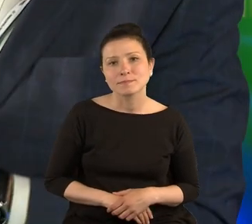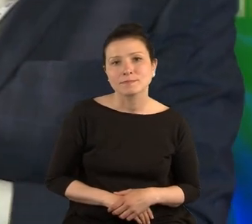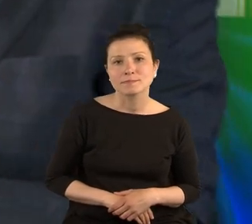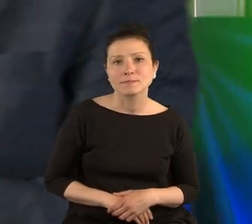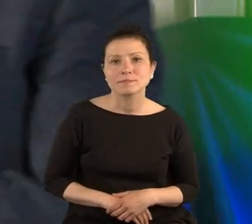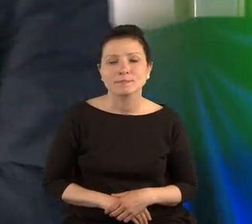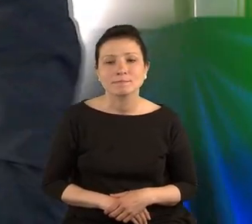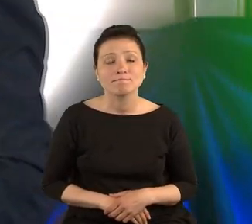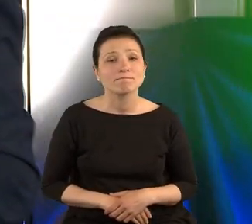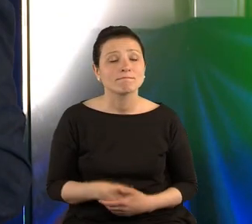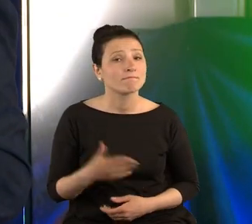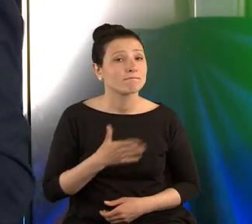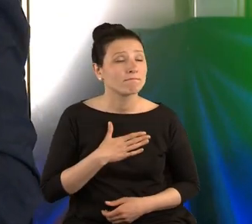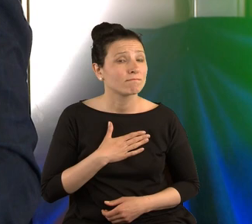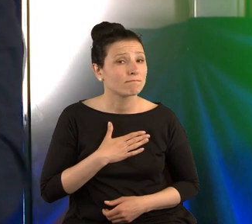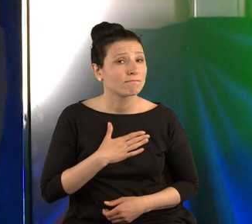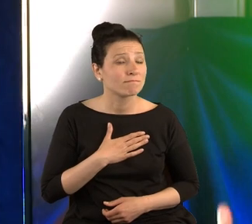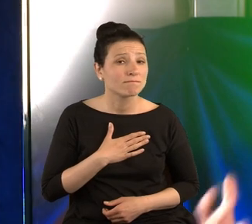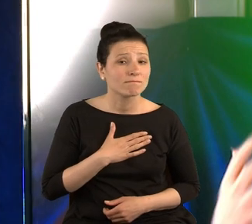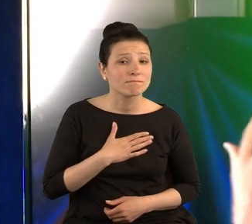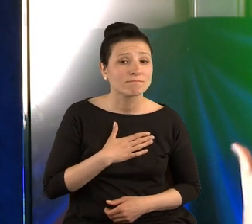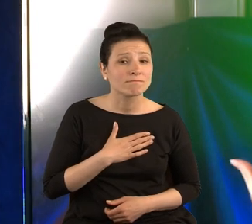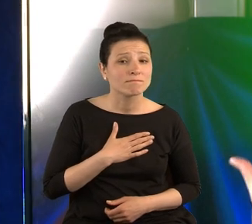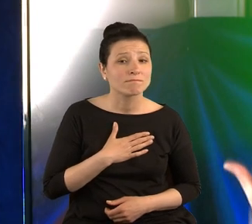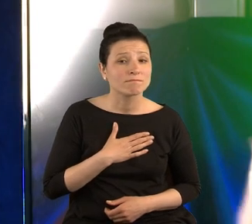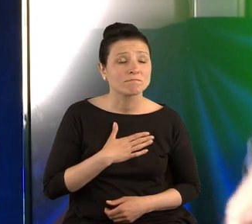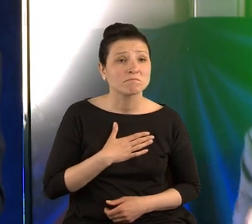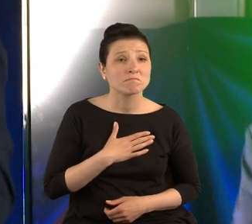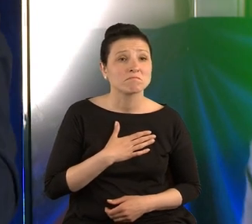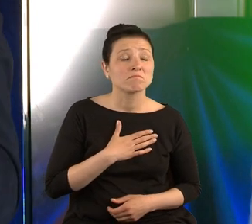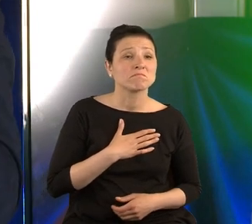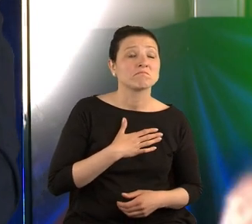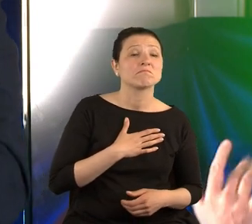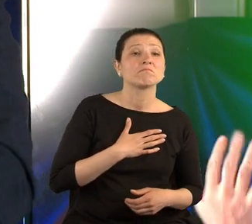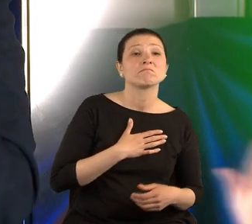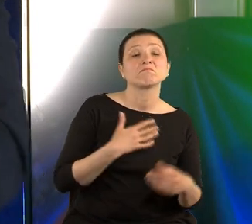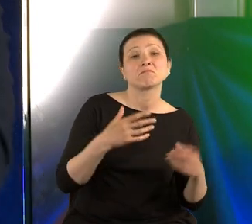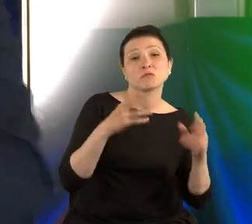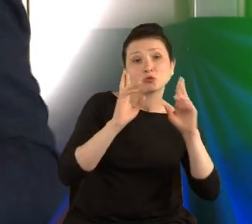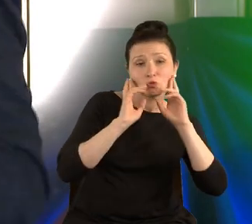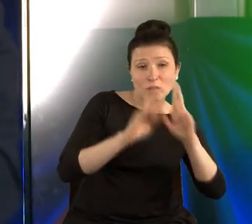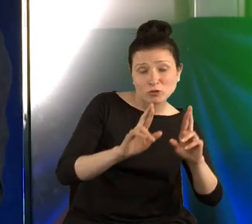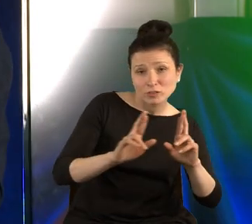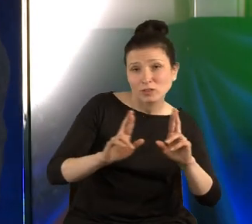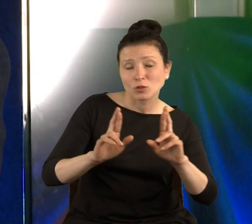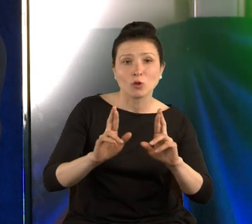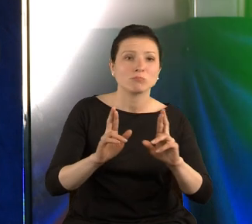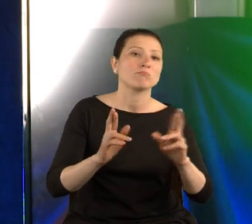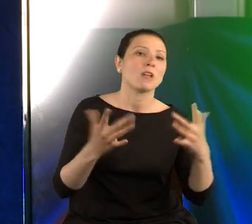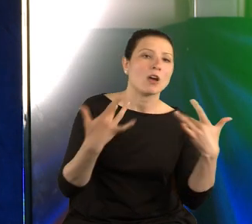Mamy skrzyżowane rzeczywistości cross-set reality.